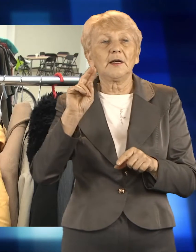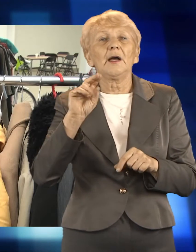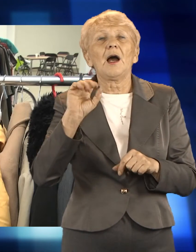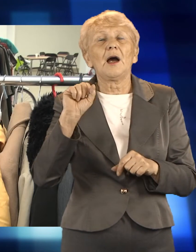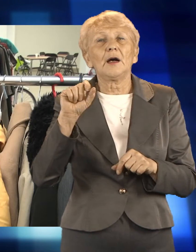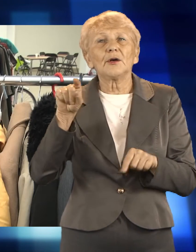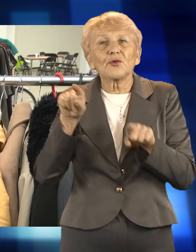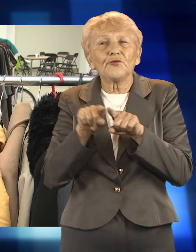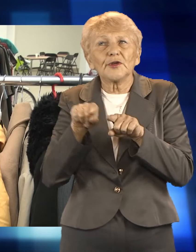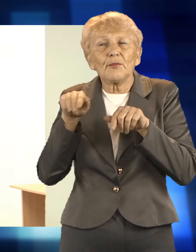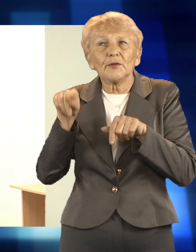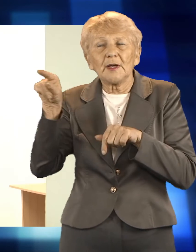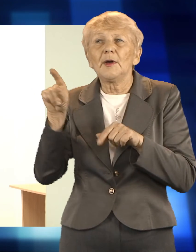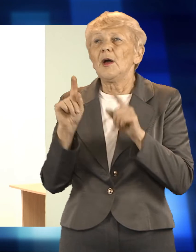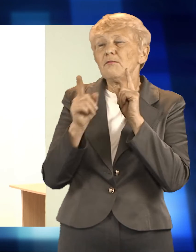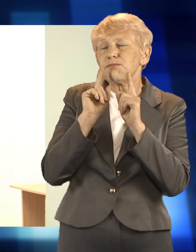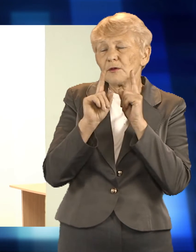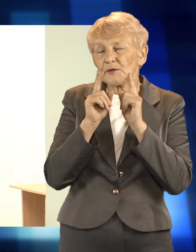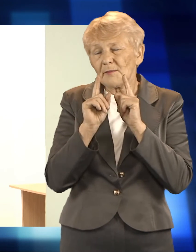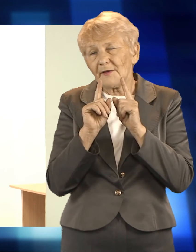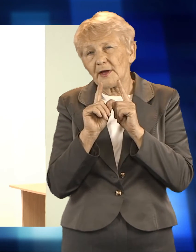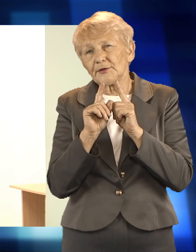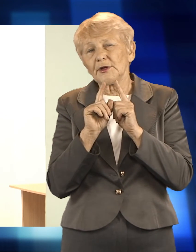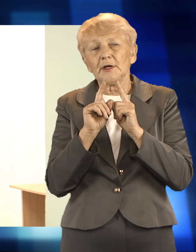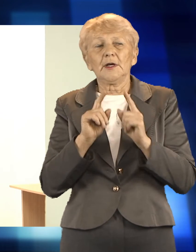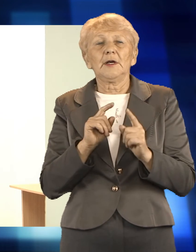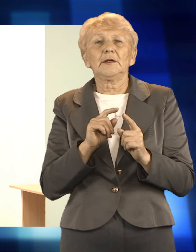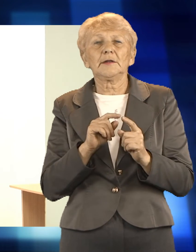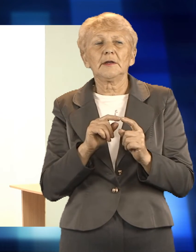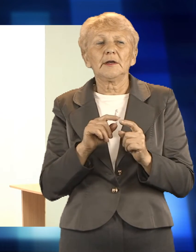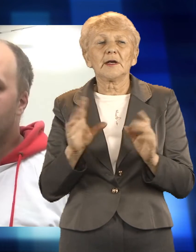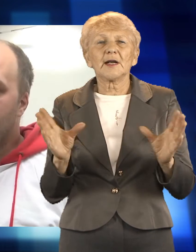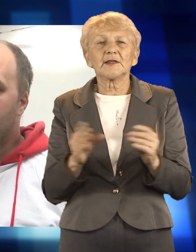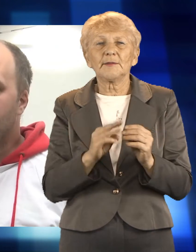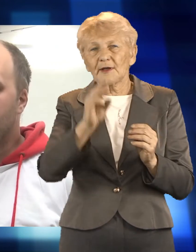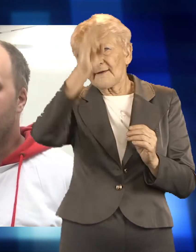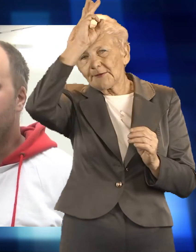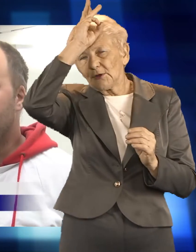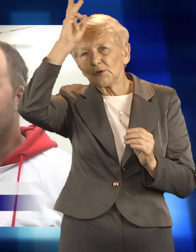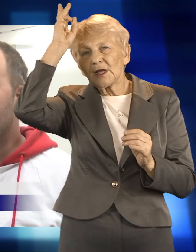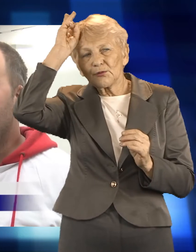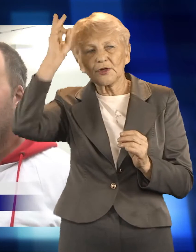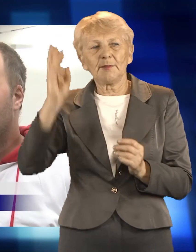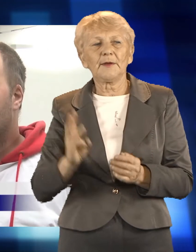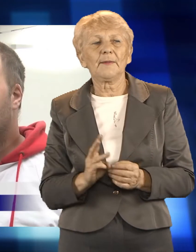wszyscy potrzebujący mogą tu również liczyć na życzliwych rozmówców w postaci zaangażowanych wolontariuszy. Staramy się gdzieś